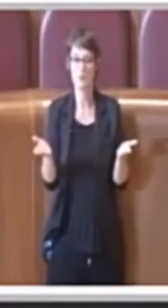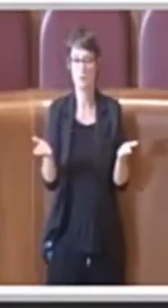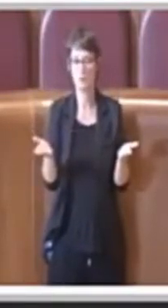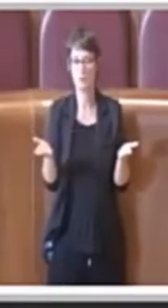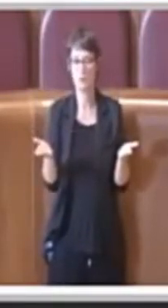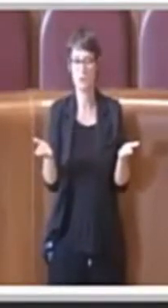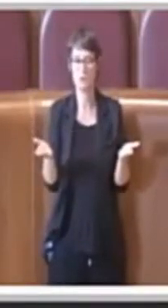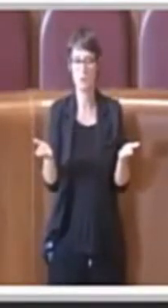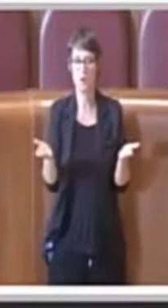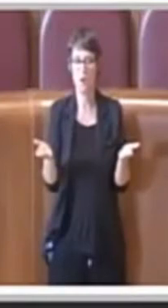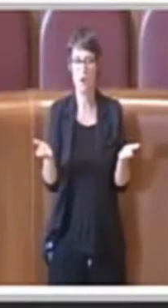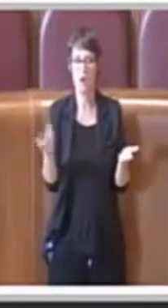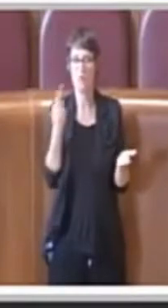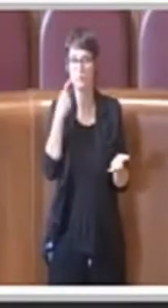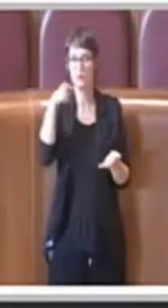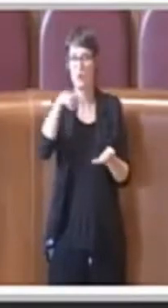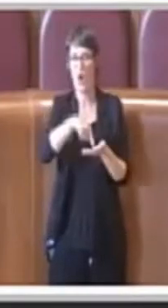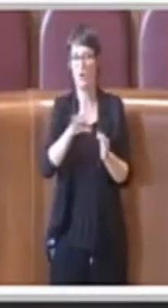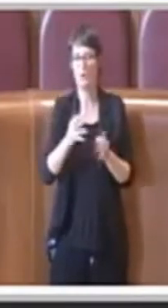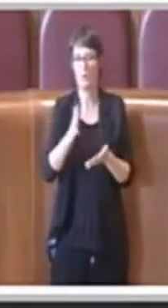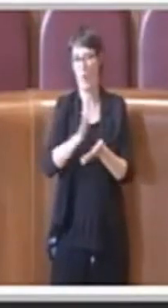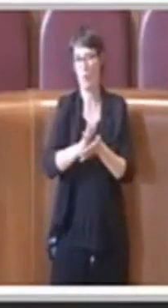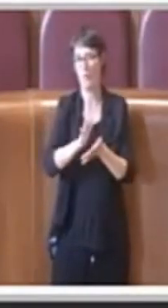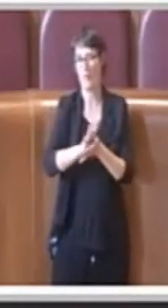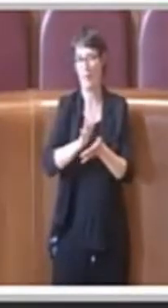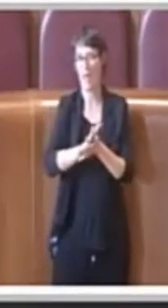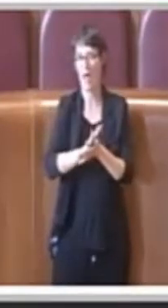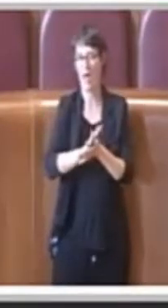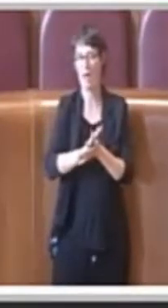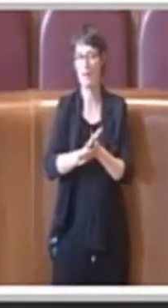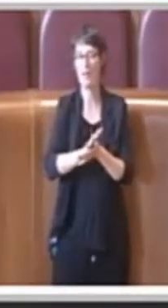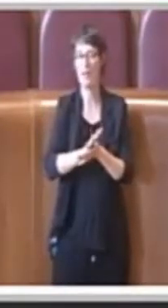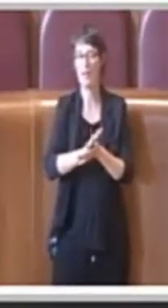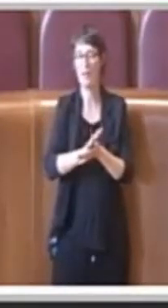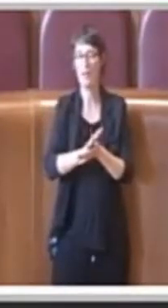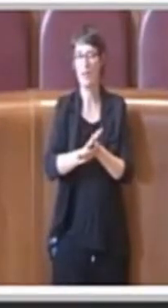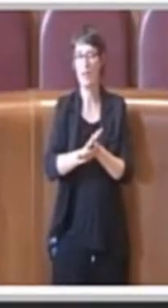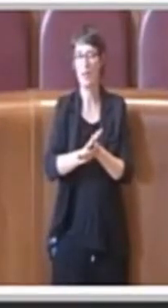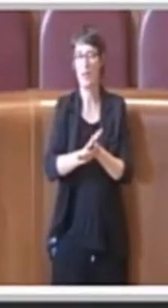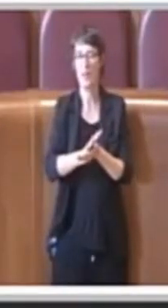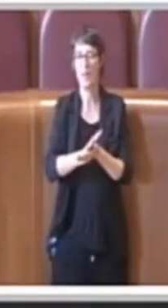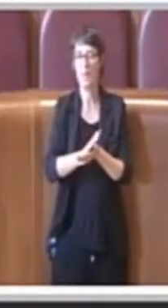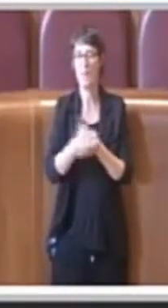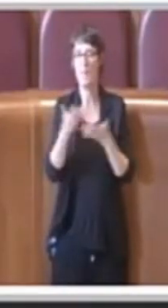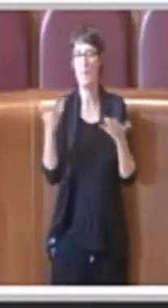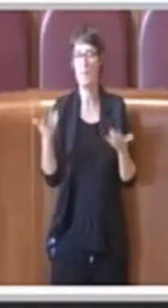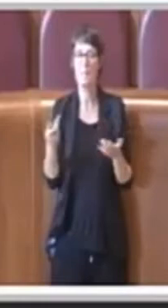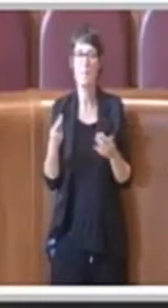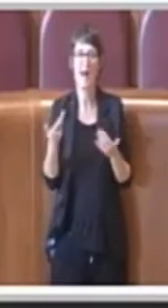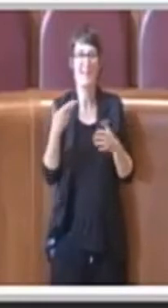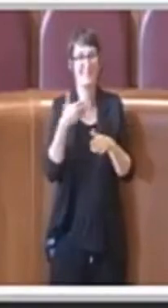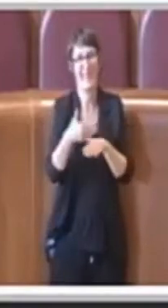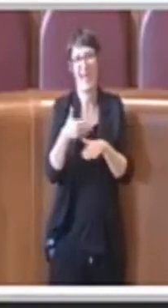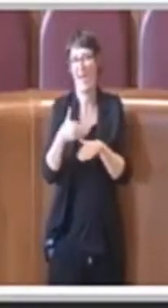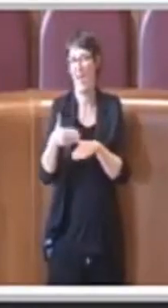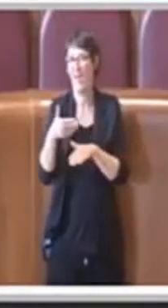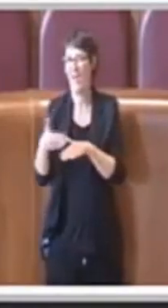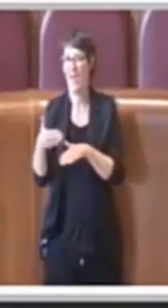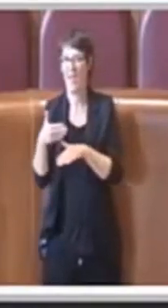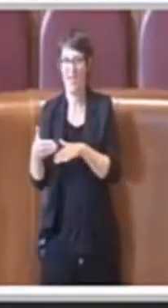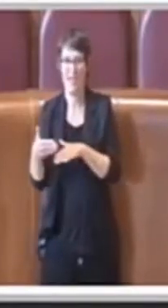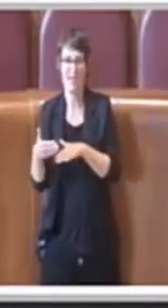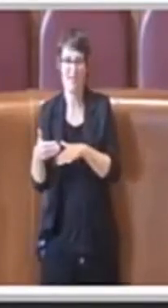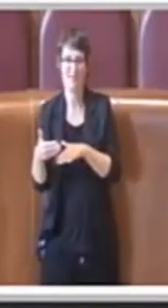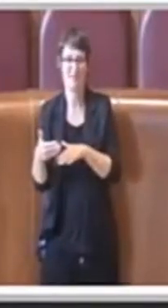ad essere pubblicati per l'appunto, ma si sono conclusi con ritardi in quasi tutti i